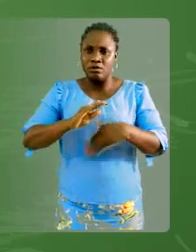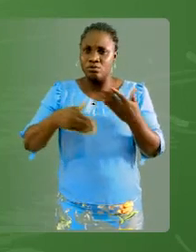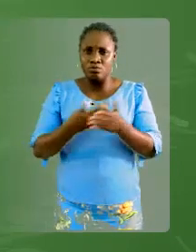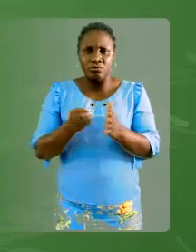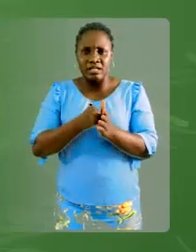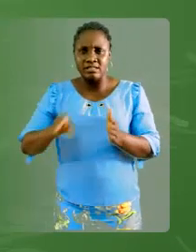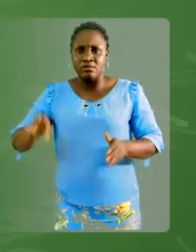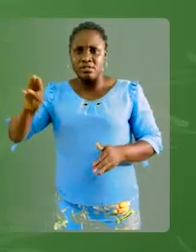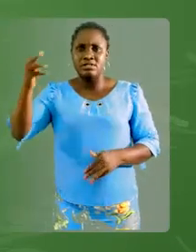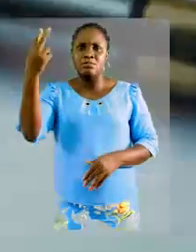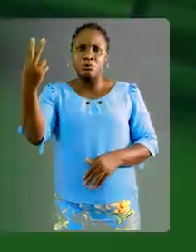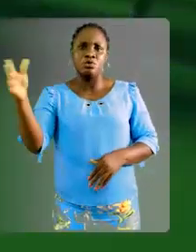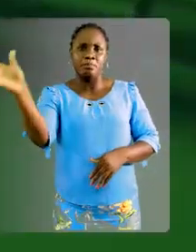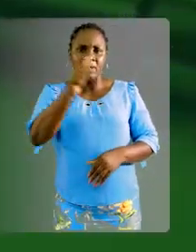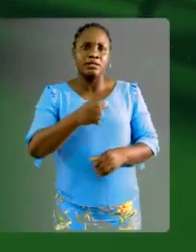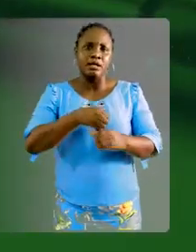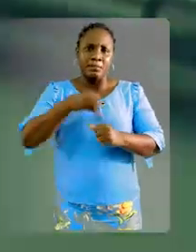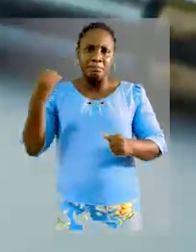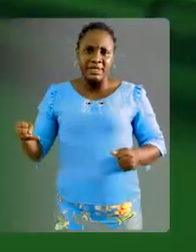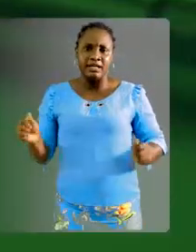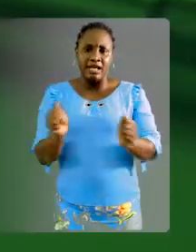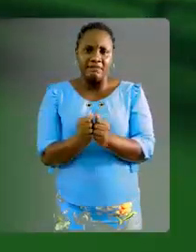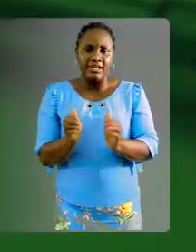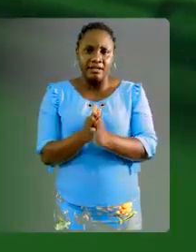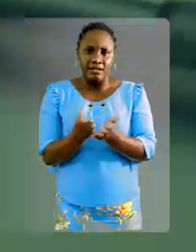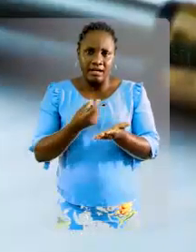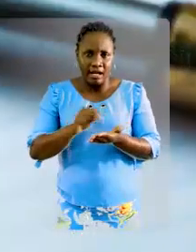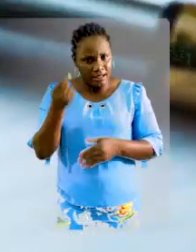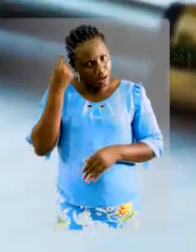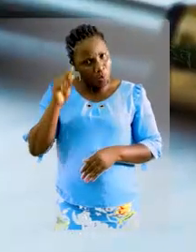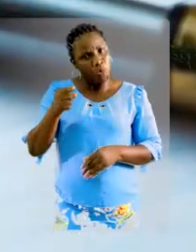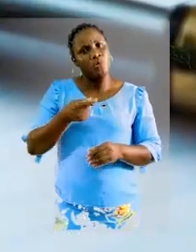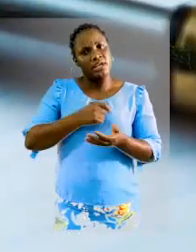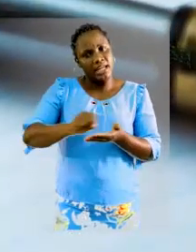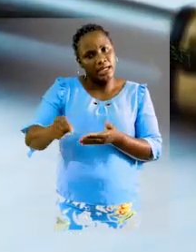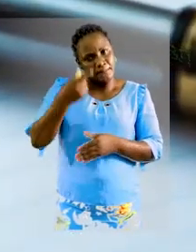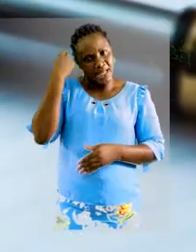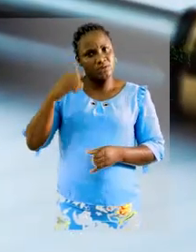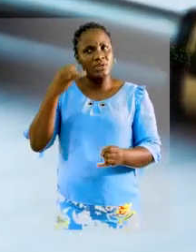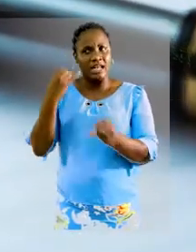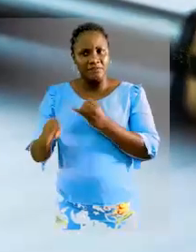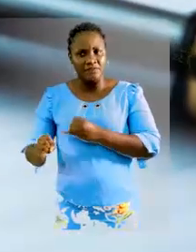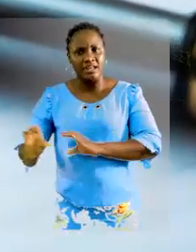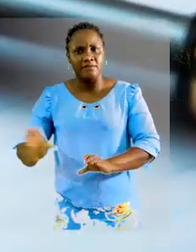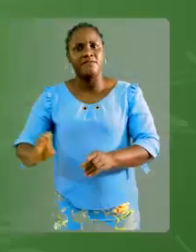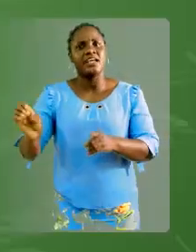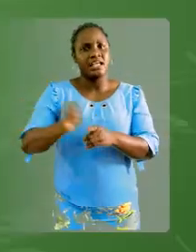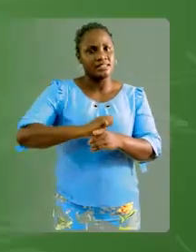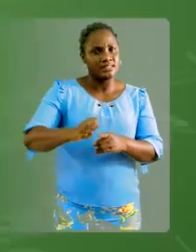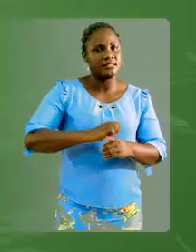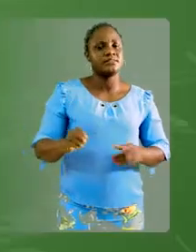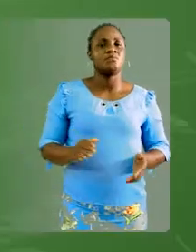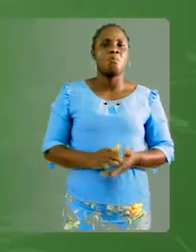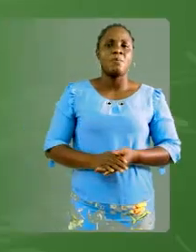me regardent de se munir d'un stylo et d'un cahier pour prendre note, parce qu'à la fin, on va faire un petit exercice.